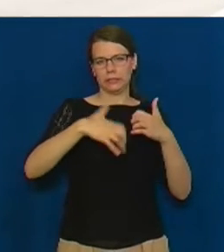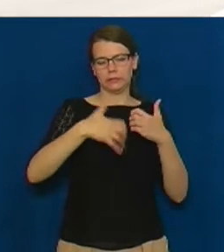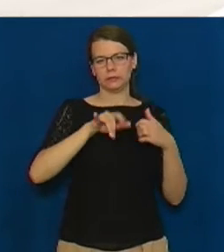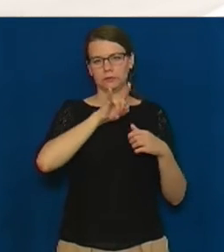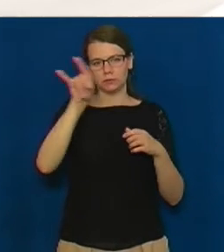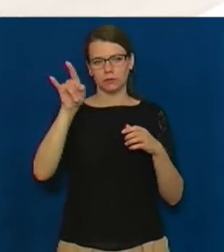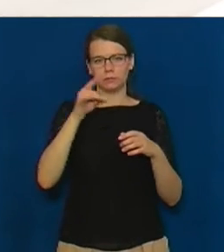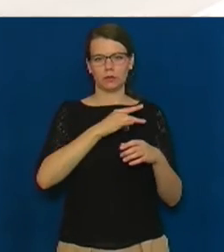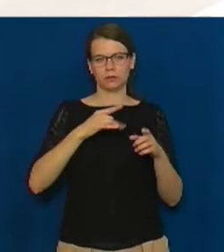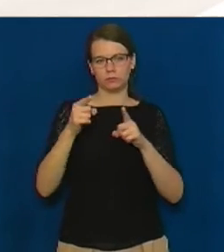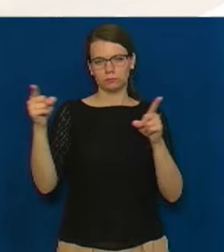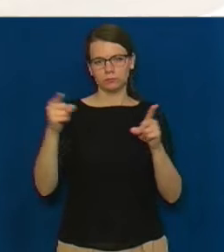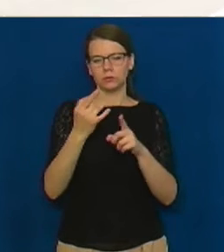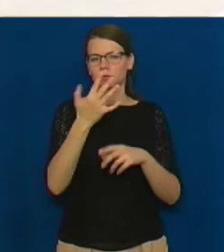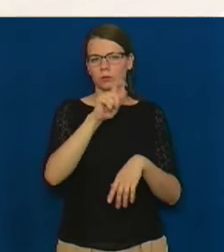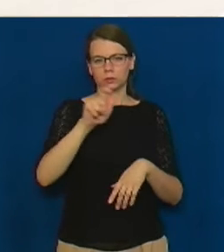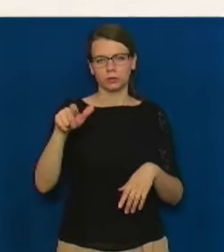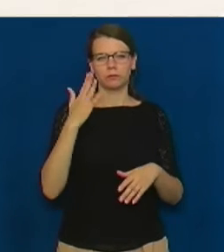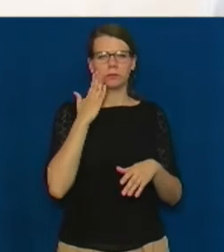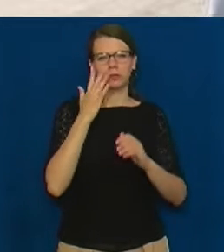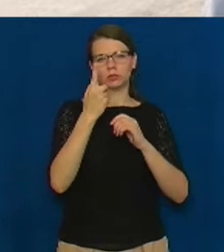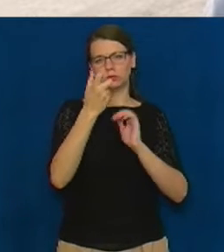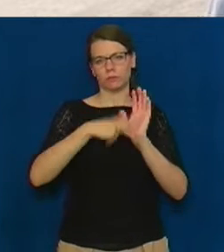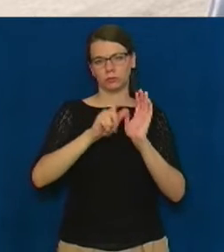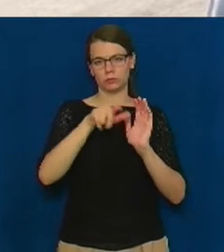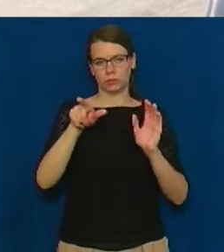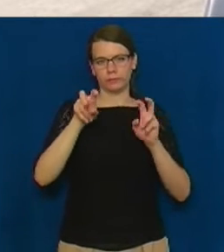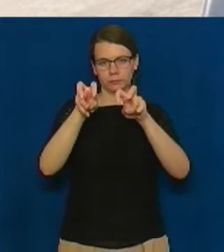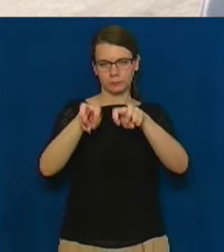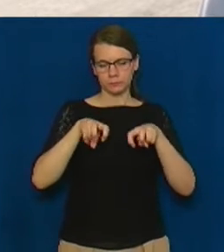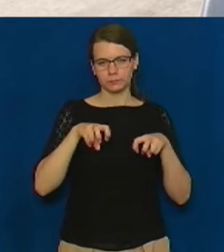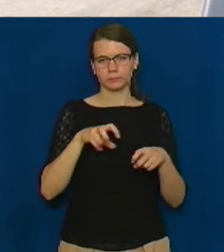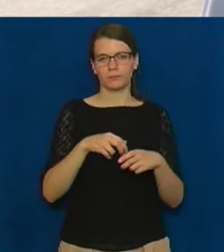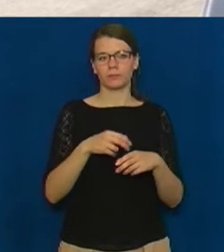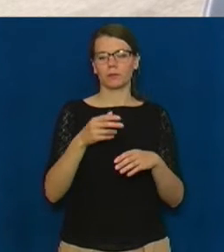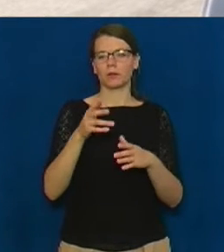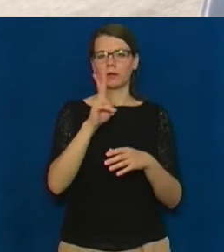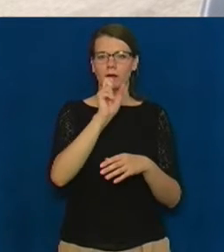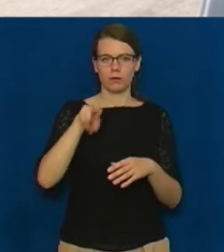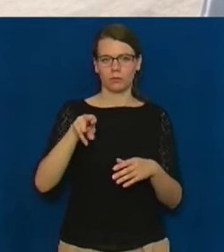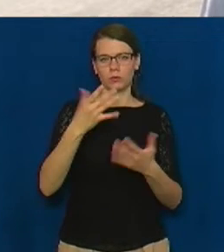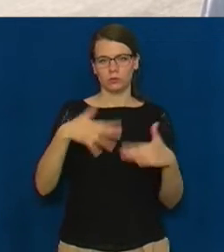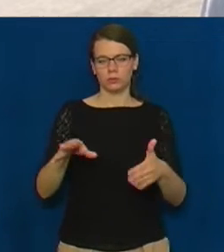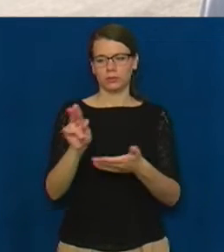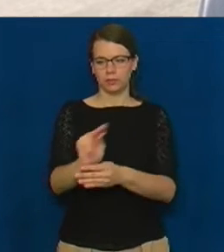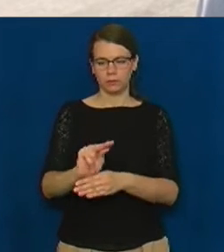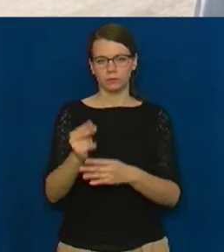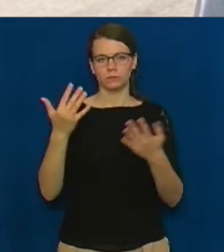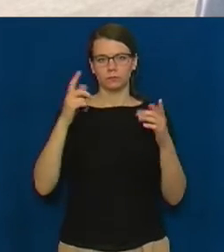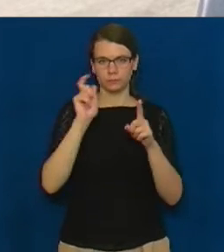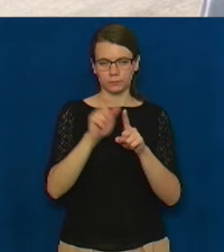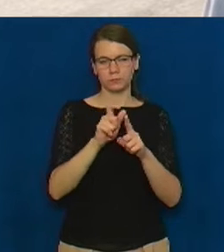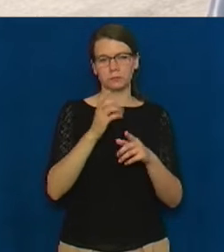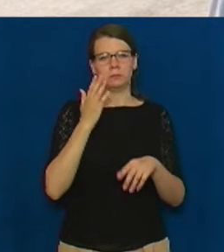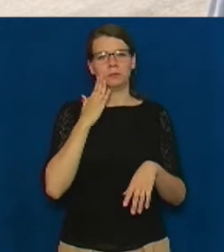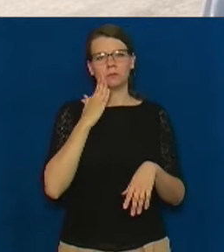кількість пасажирів орієнтовно 180 чоловік. Після завершення капітального ремонту, я вже говорив, треба ближче до двох